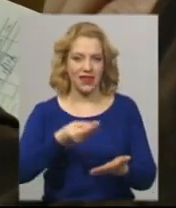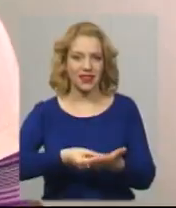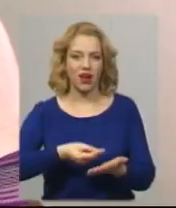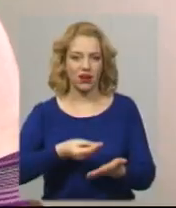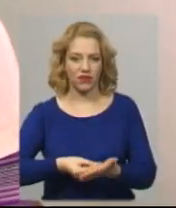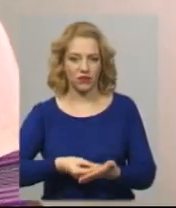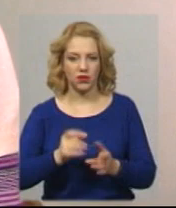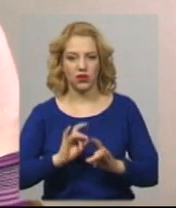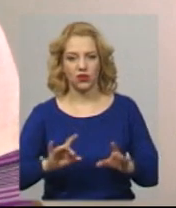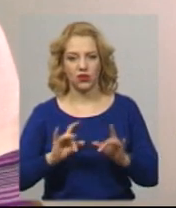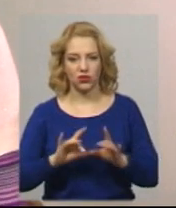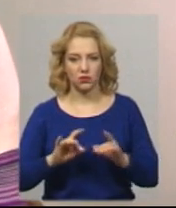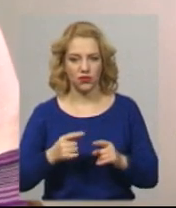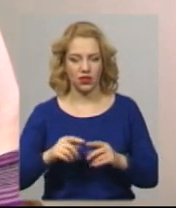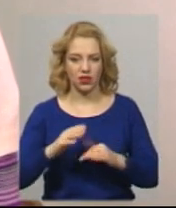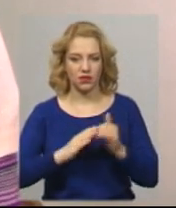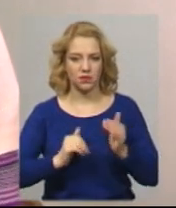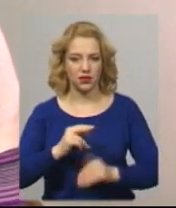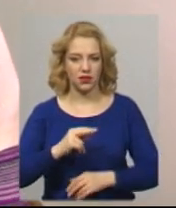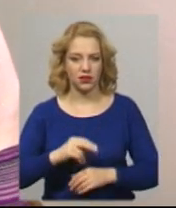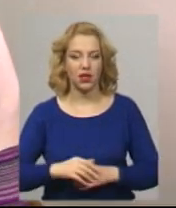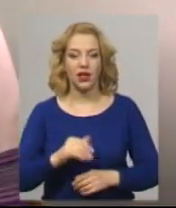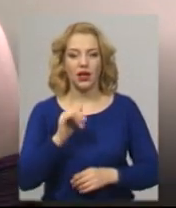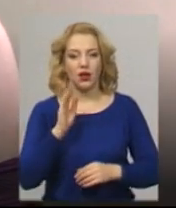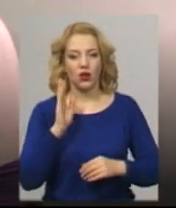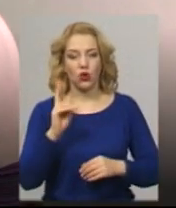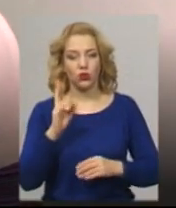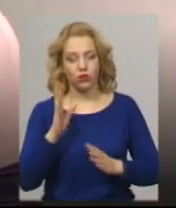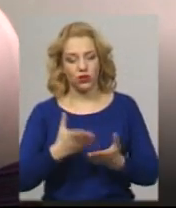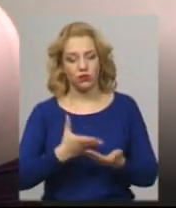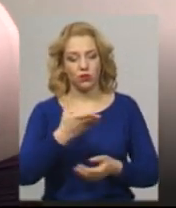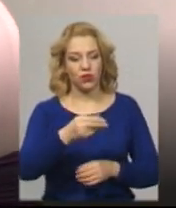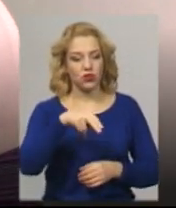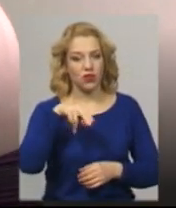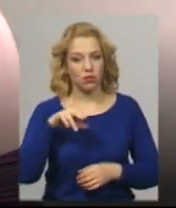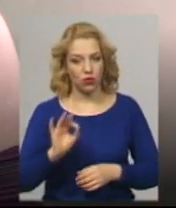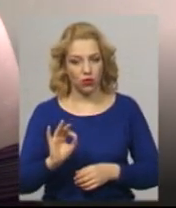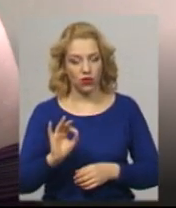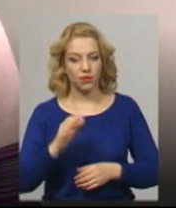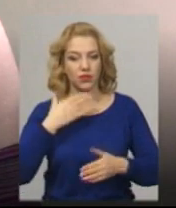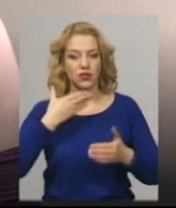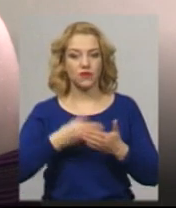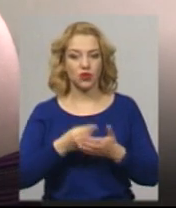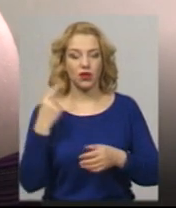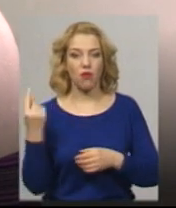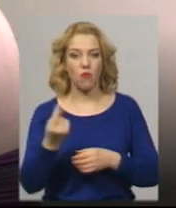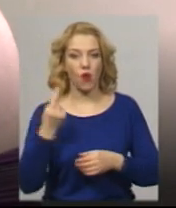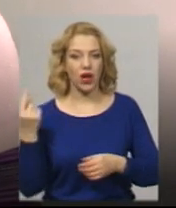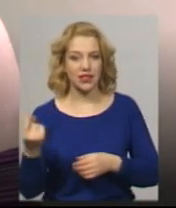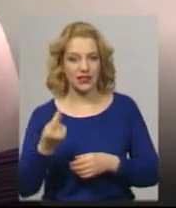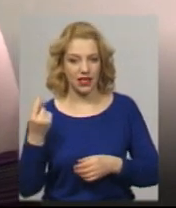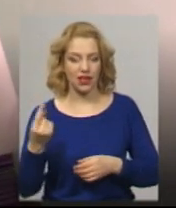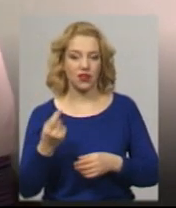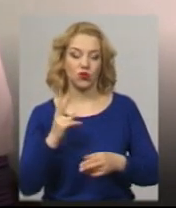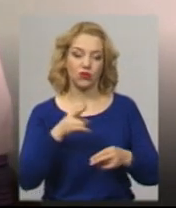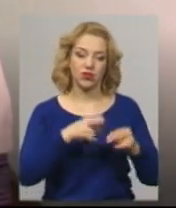підприємства «Хмельницькводоканал» Світлана Палінська. Хто буде проплачувати в своїх показниках лічильників в